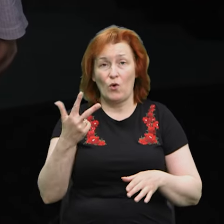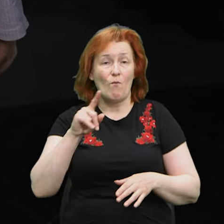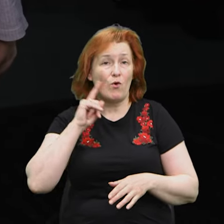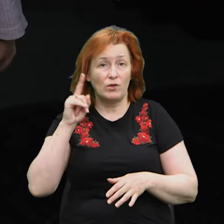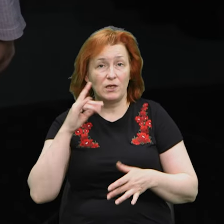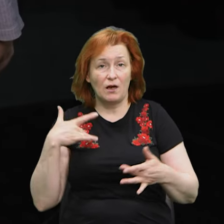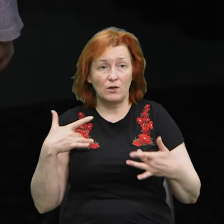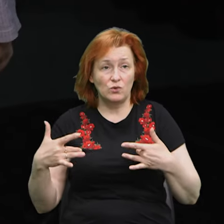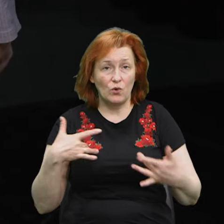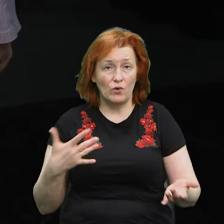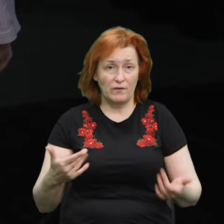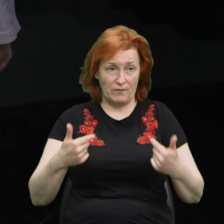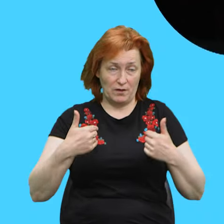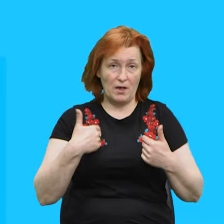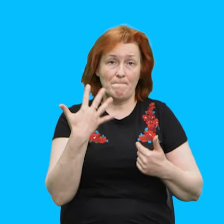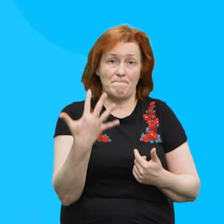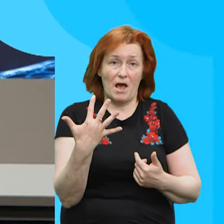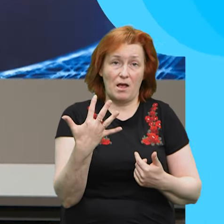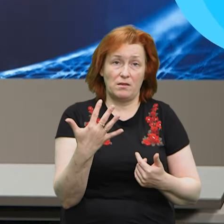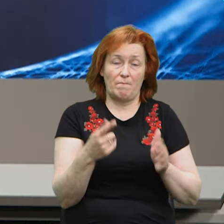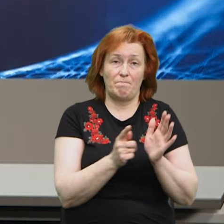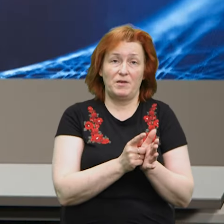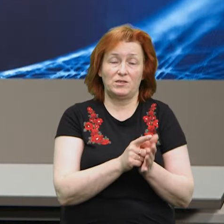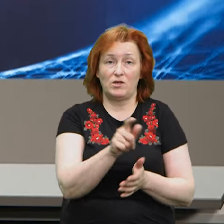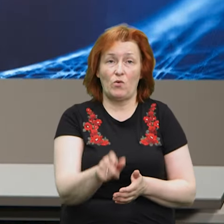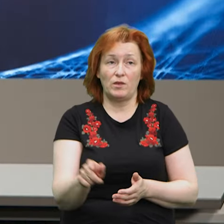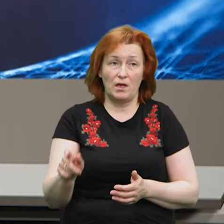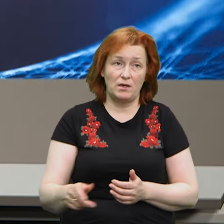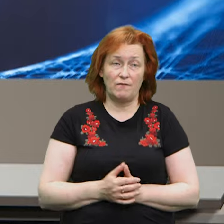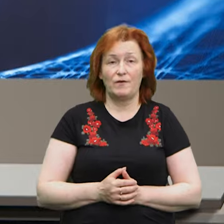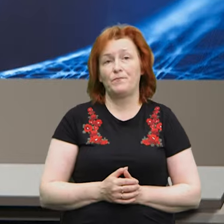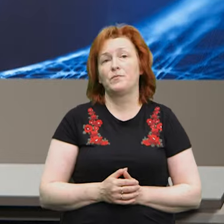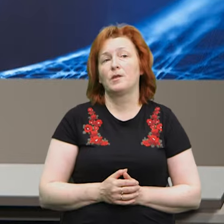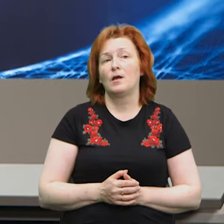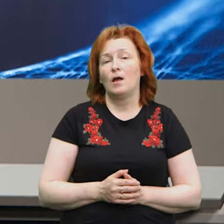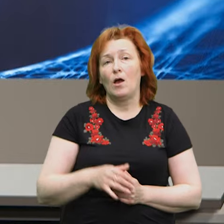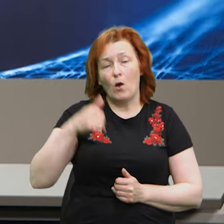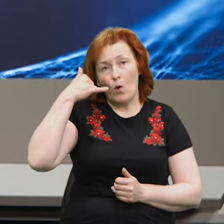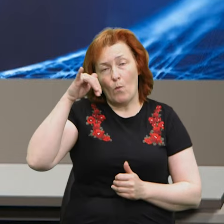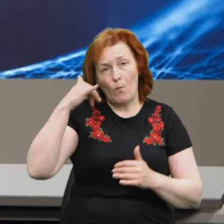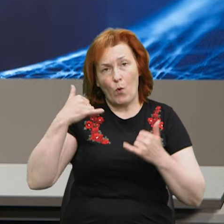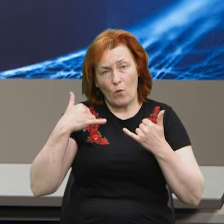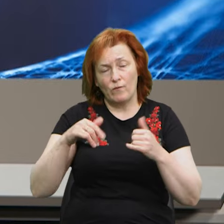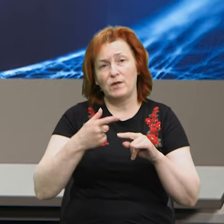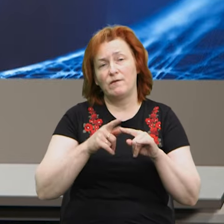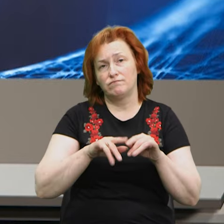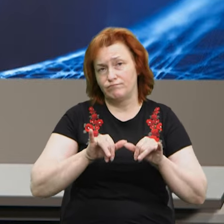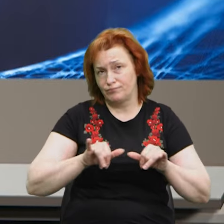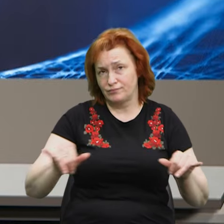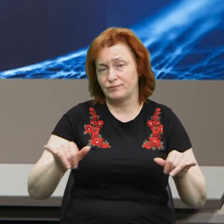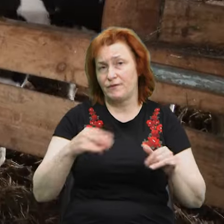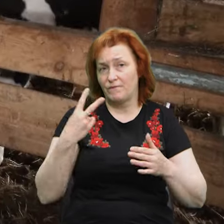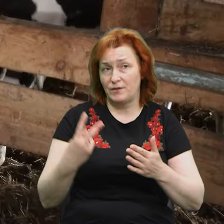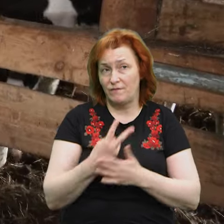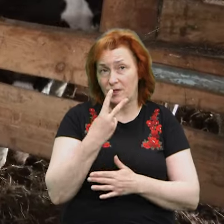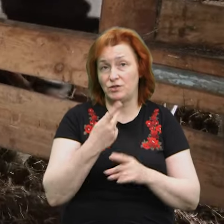акторів і п'ять пенсіонерів». Поголів'я корів змогла збільшити вдвічі. Фермерка з Орлівки Новгородського